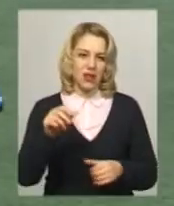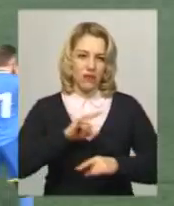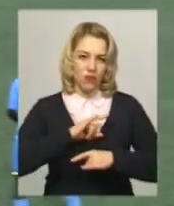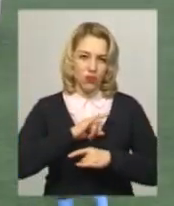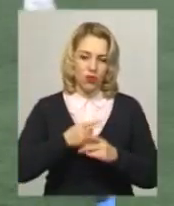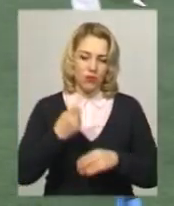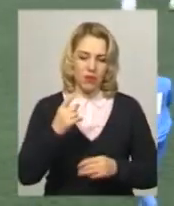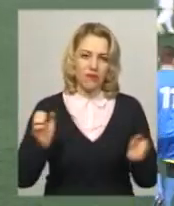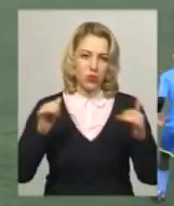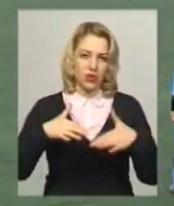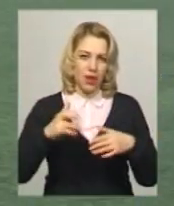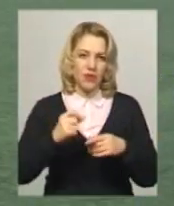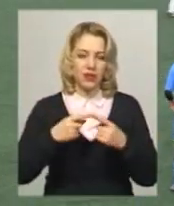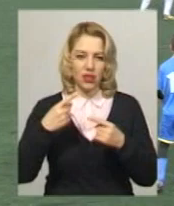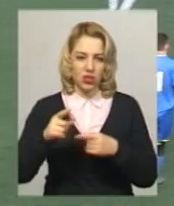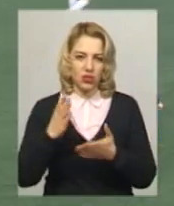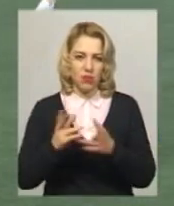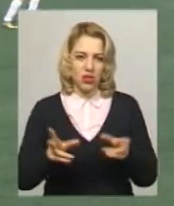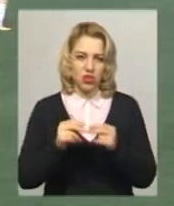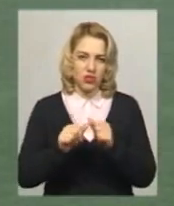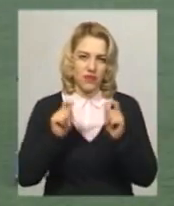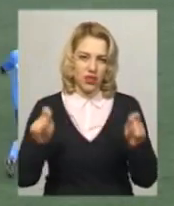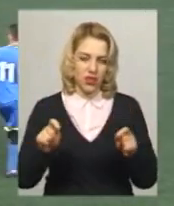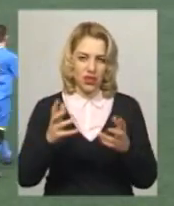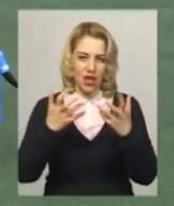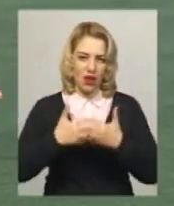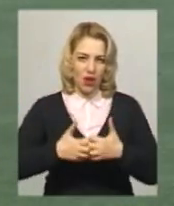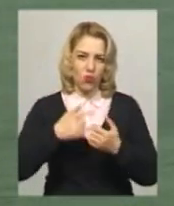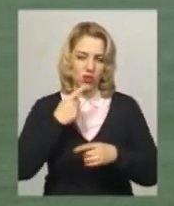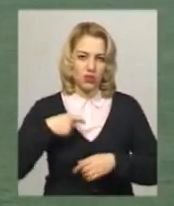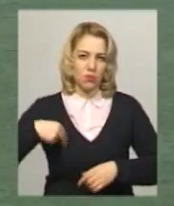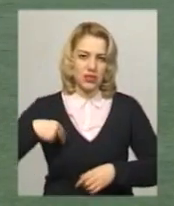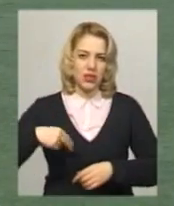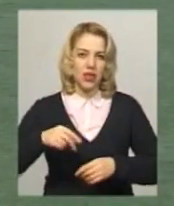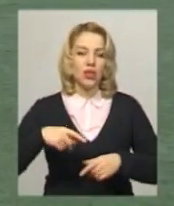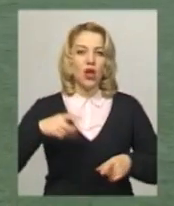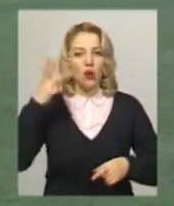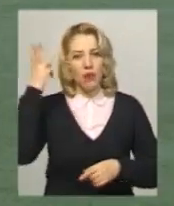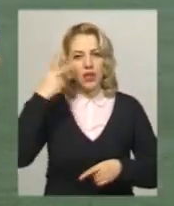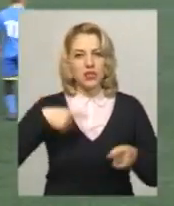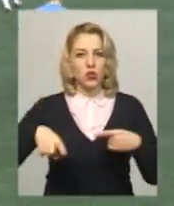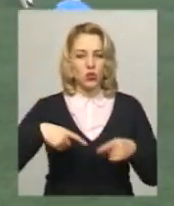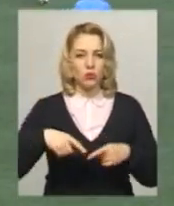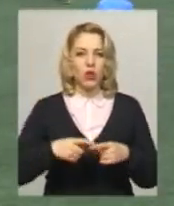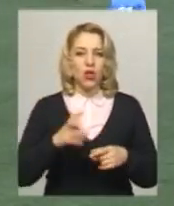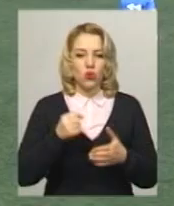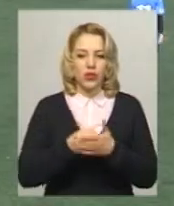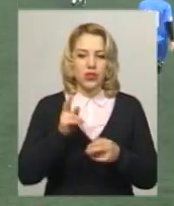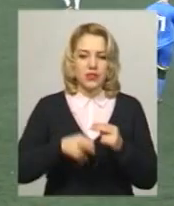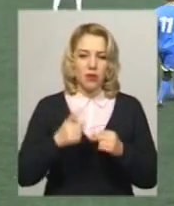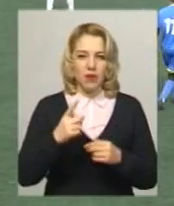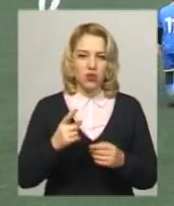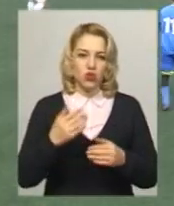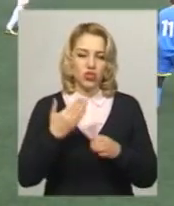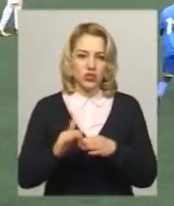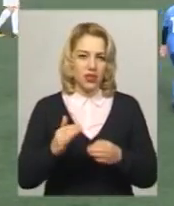Уже в першому таймі і ті, і інші мали шанс відкрити рахунок, каже президент Хмельницького клубу Поділля Євген Бейдерман. Та до кінця першої частини матчу цього